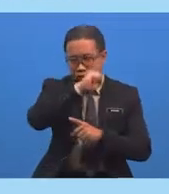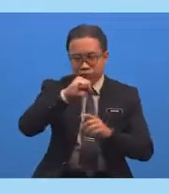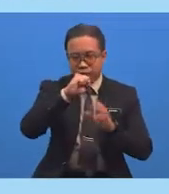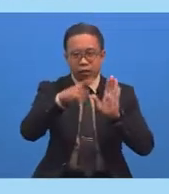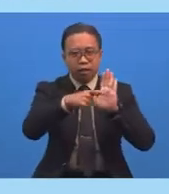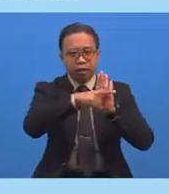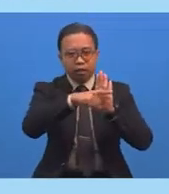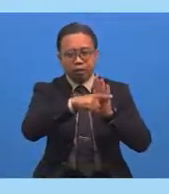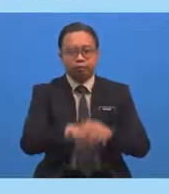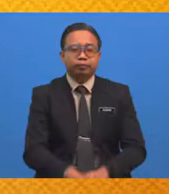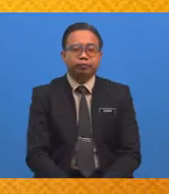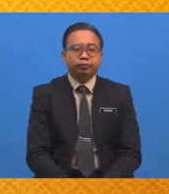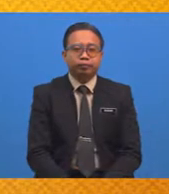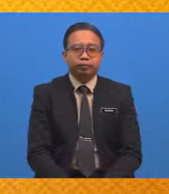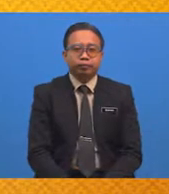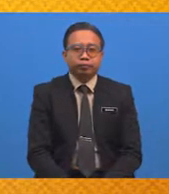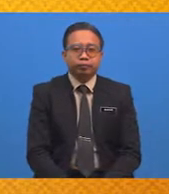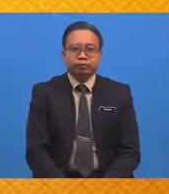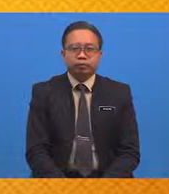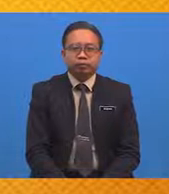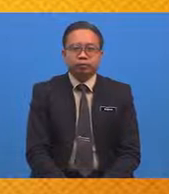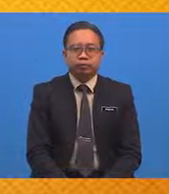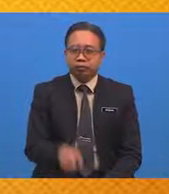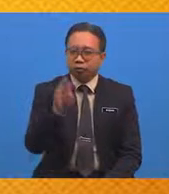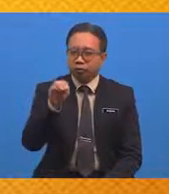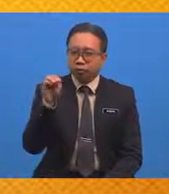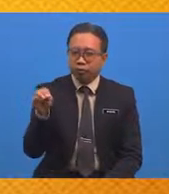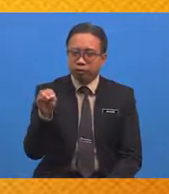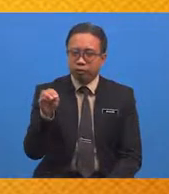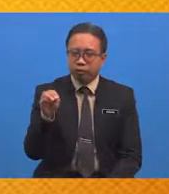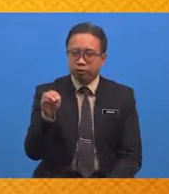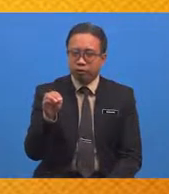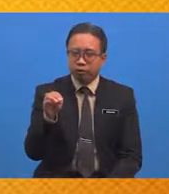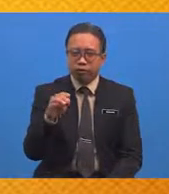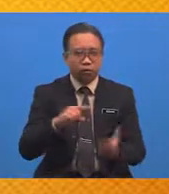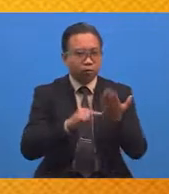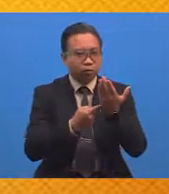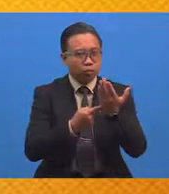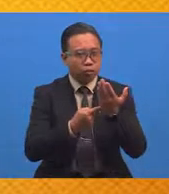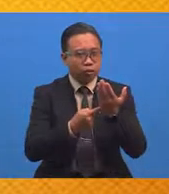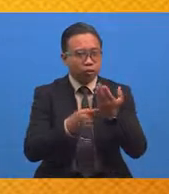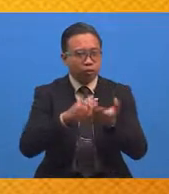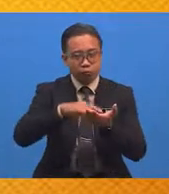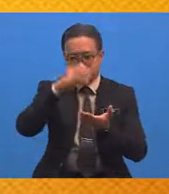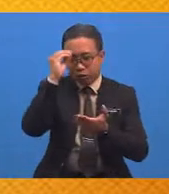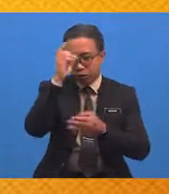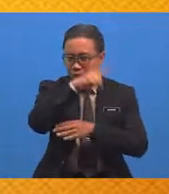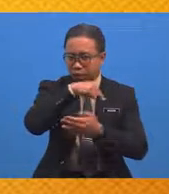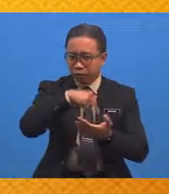-sifat negatif Murid-murid Kita mulakan pembelajaran pada hari ini